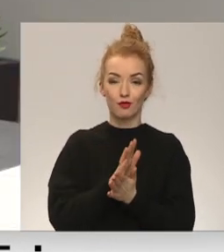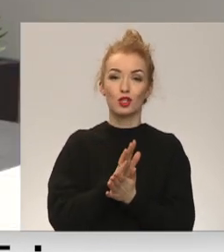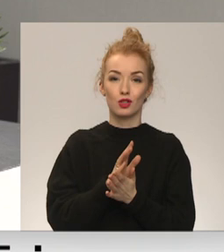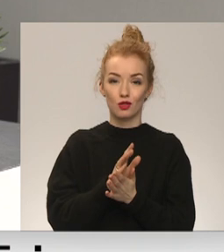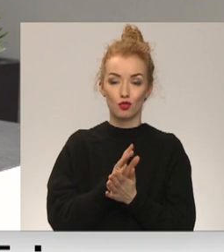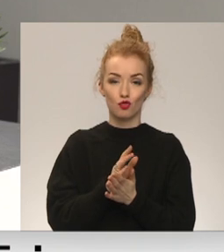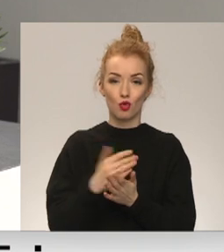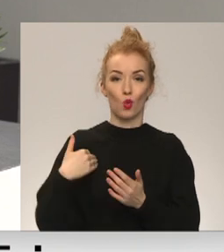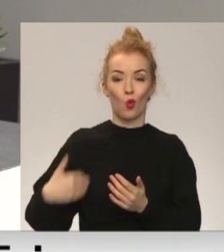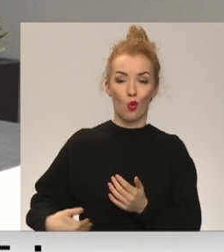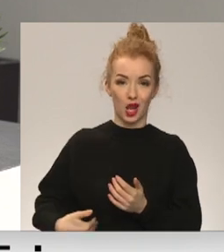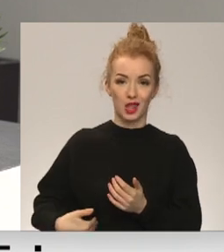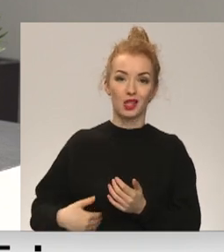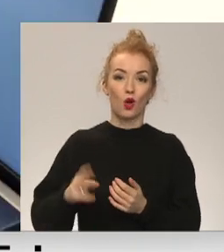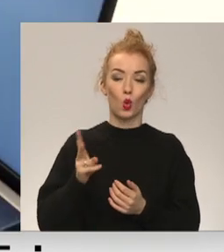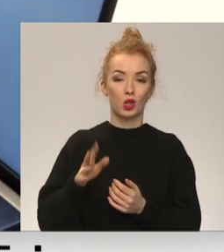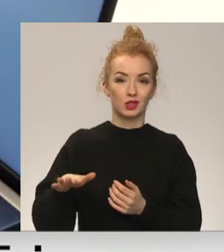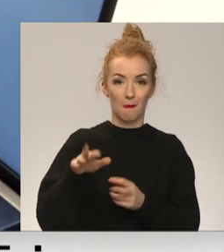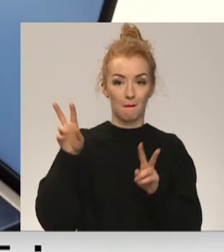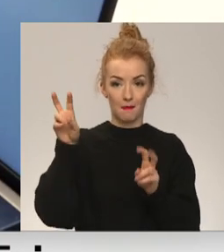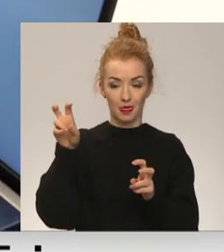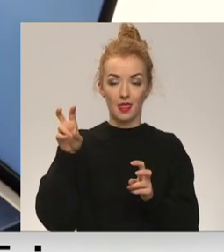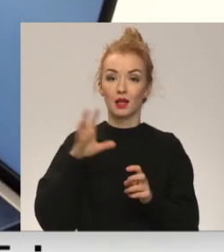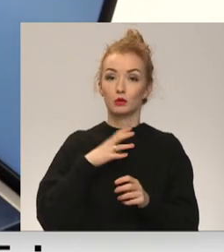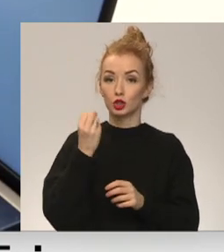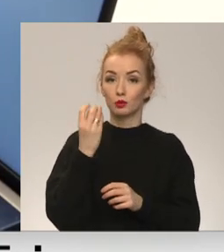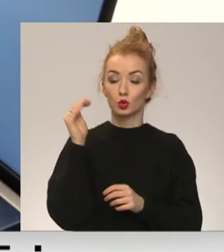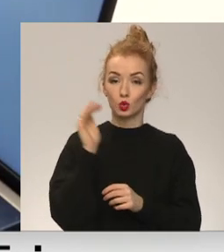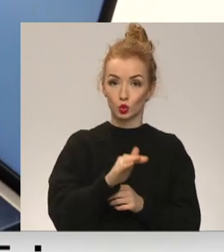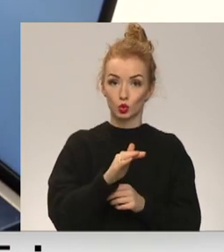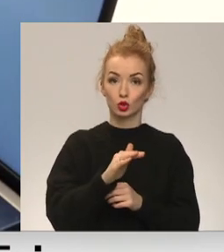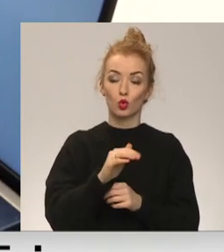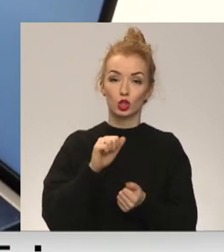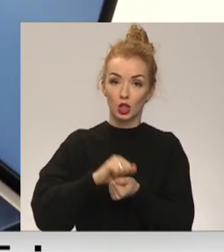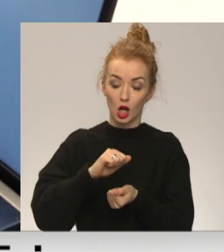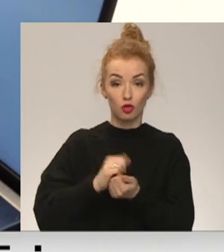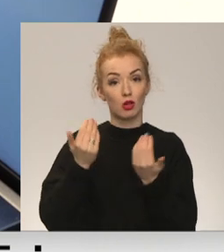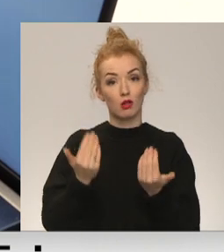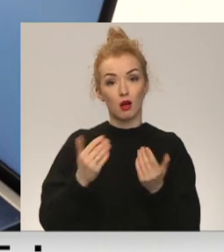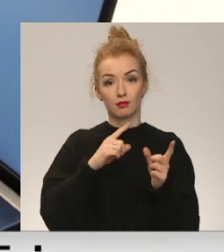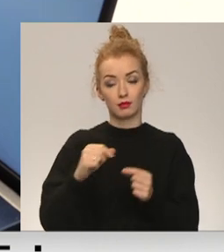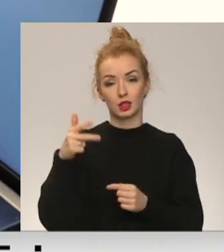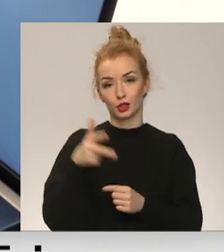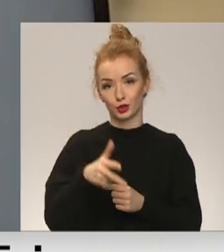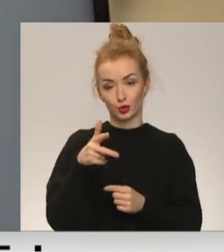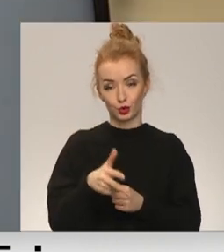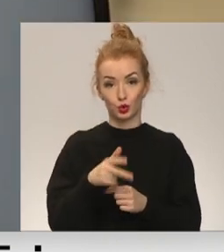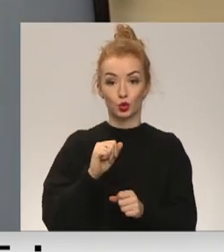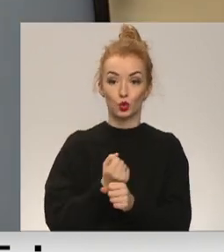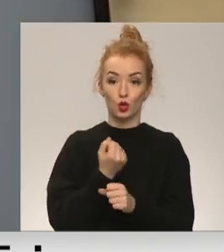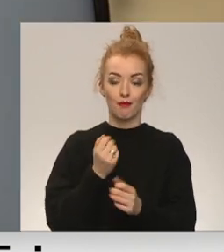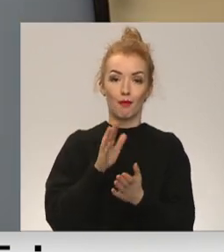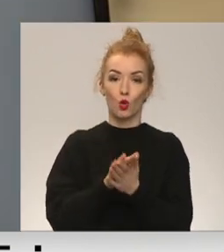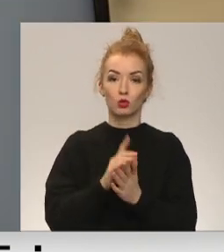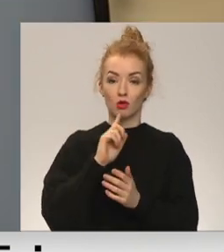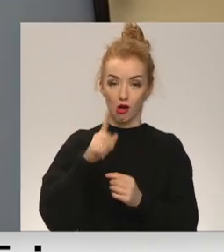kuldīgas novada laikraksta, zemnieks tirāža bija 14 tūkstoši. Šobrīd tās vārstās ap 3 tūkstošiem. Tomēr uz gādu